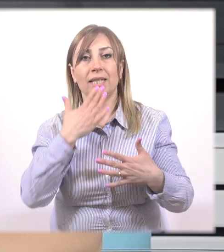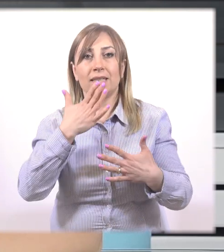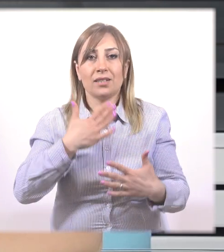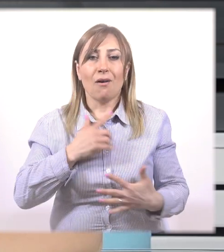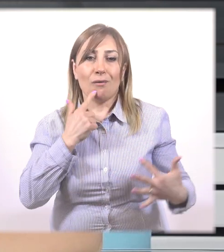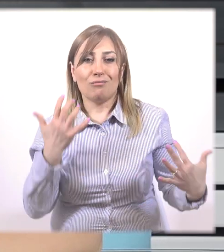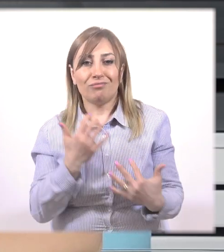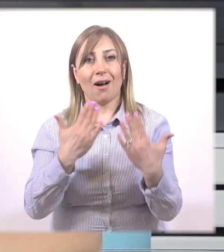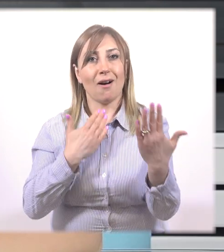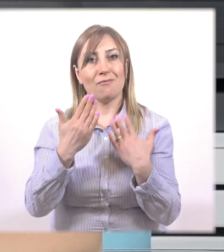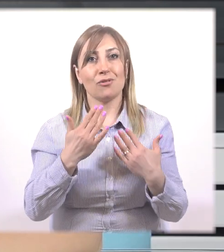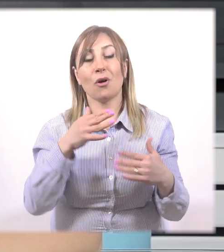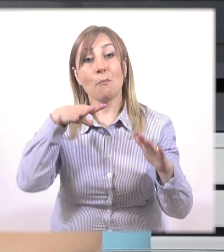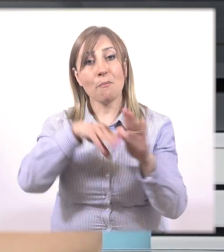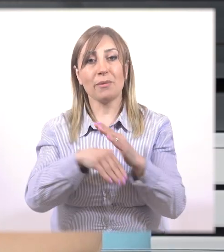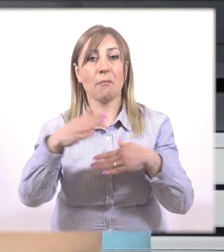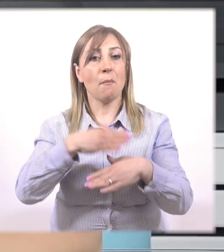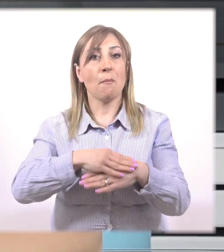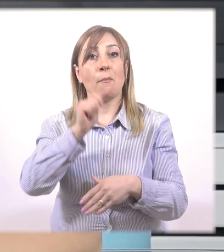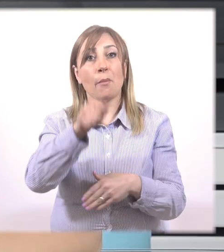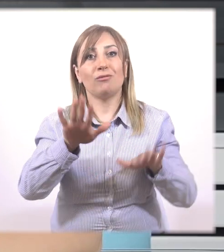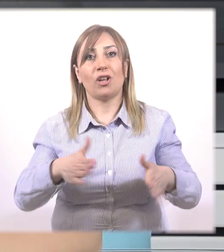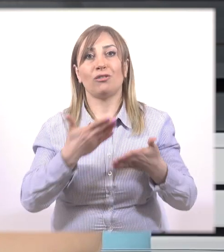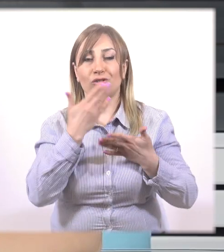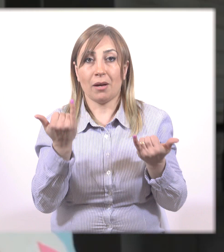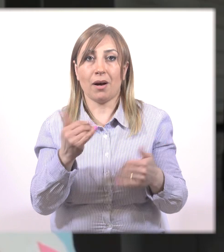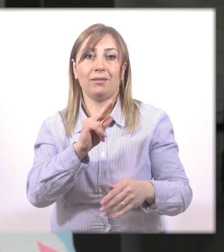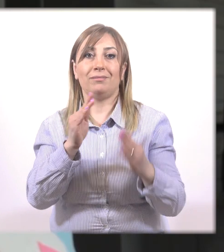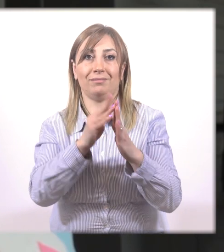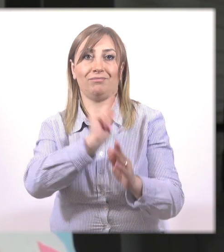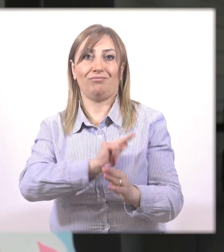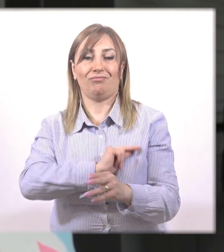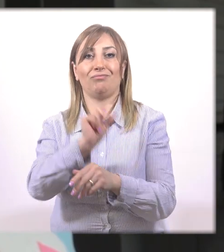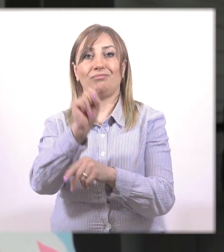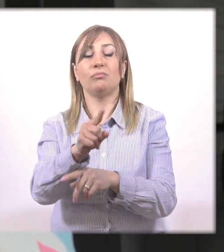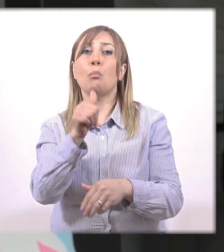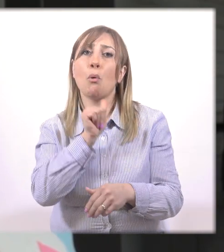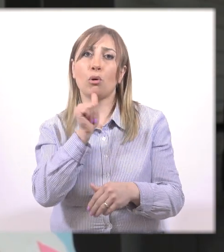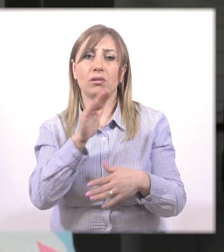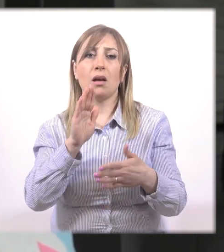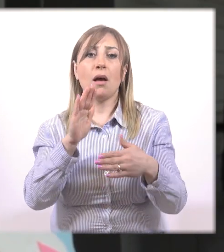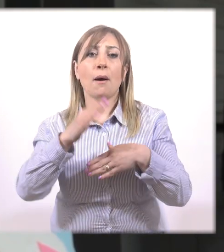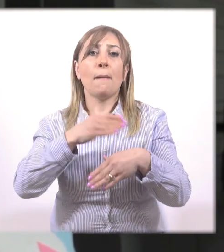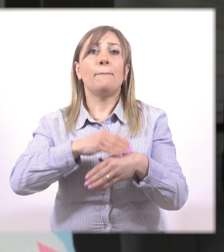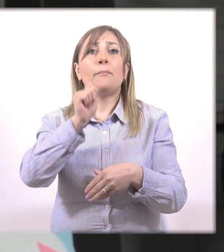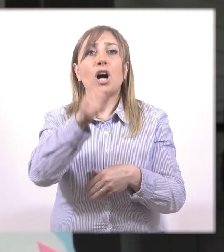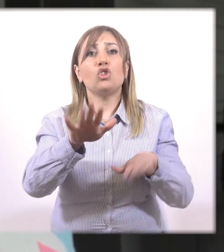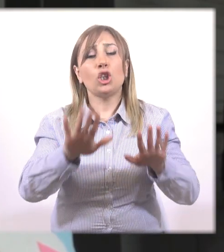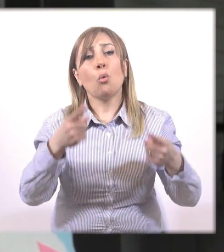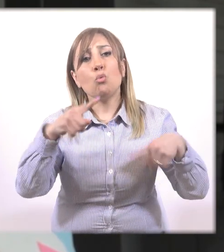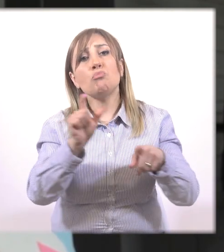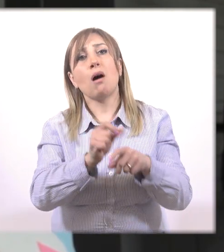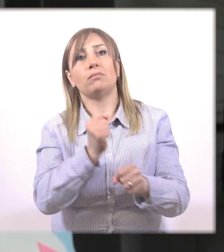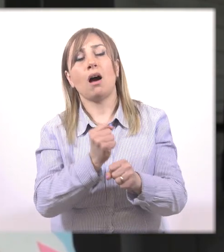տեսքով։ Սիրող և հոգատար հարաբերություններում պատժին տեղ չկա։ Իսկ իմա դնային։ Բորձեք, կպատժեմի